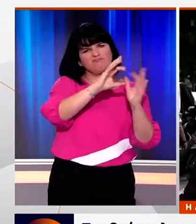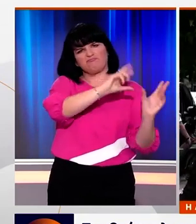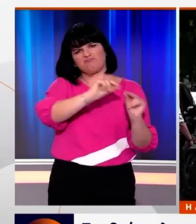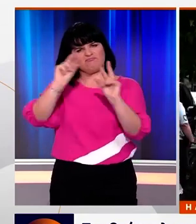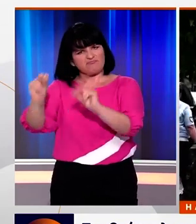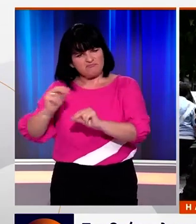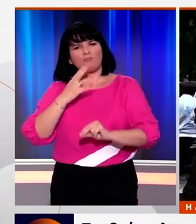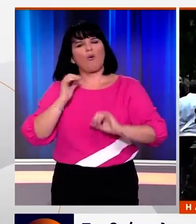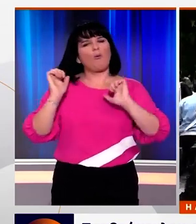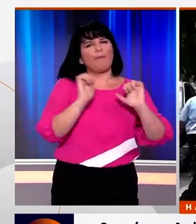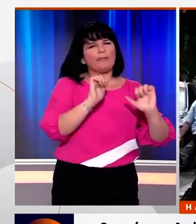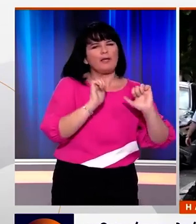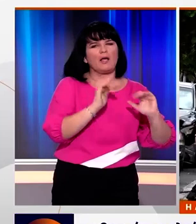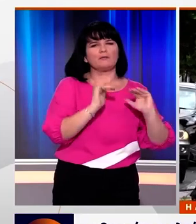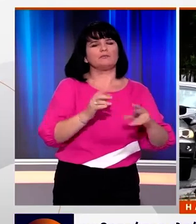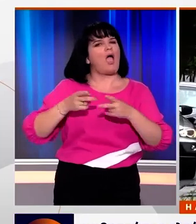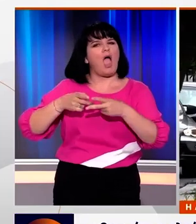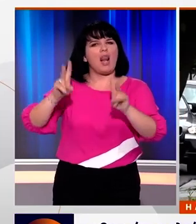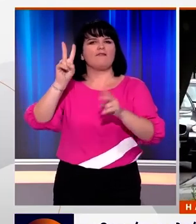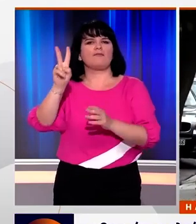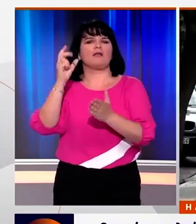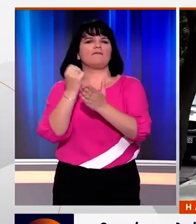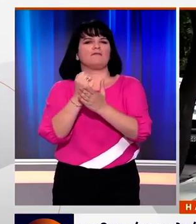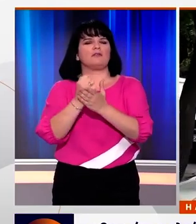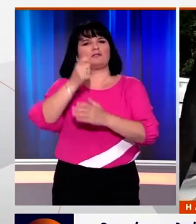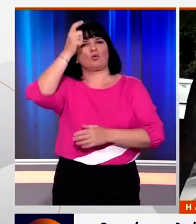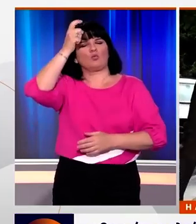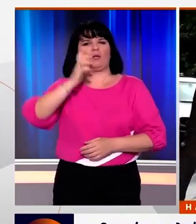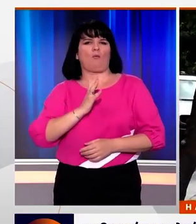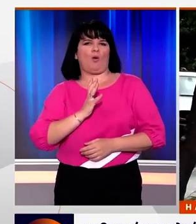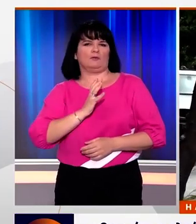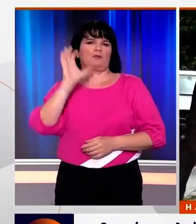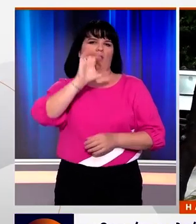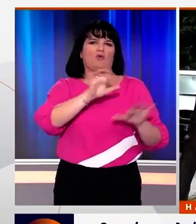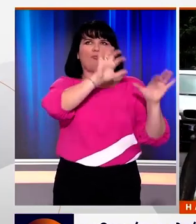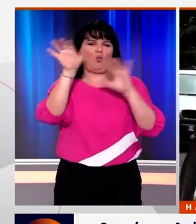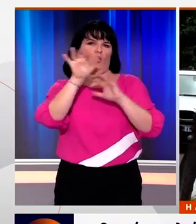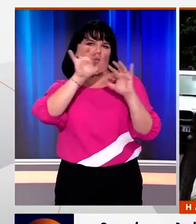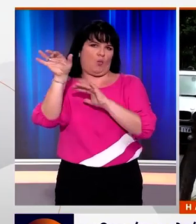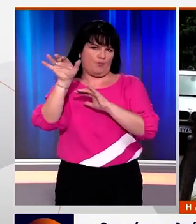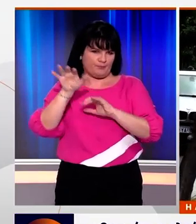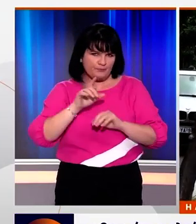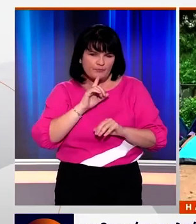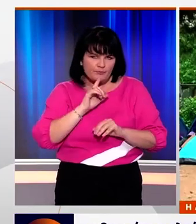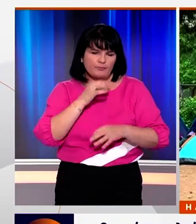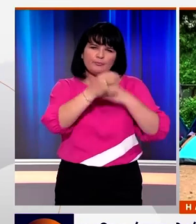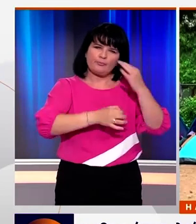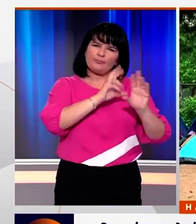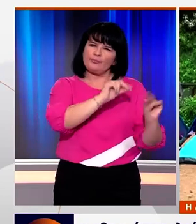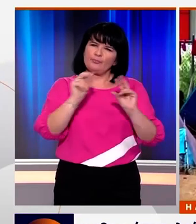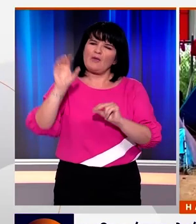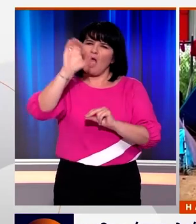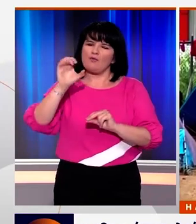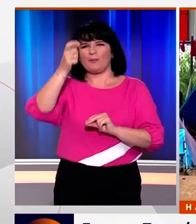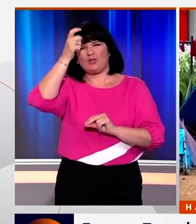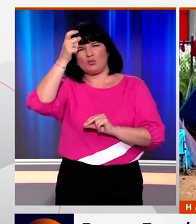πιέσει για την παροχή καθεστώτος ελεύθερης βίζας για τους Τούρκους πολίτες στην Ευρωπαϊκή Ένωση. Η κοινή δήλωση Ευρωπαϊκής